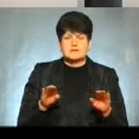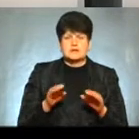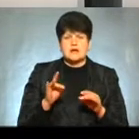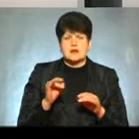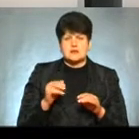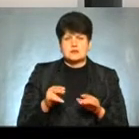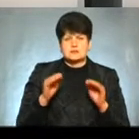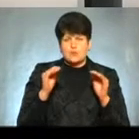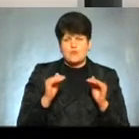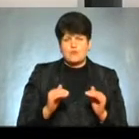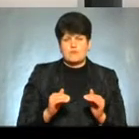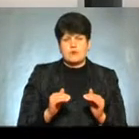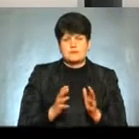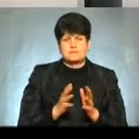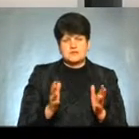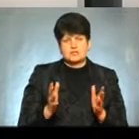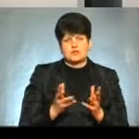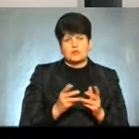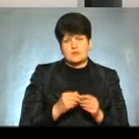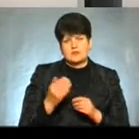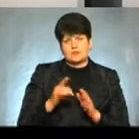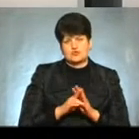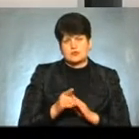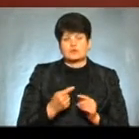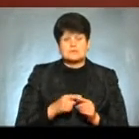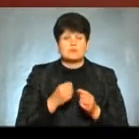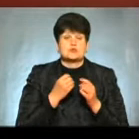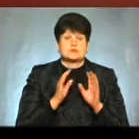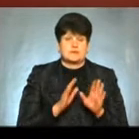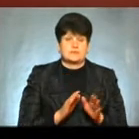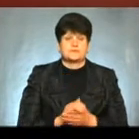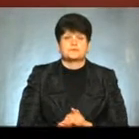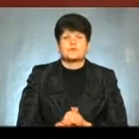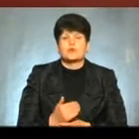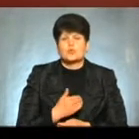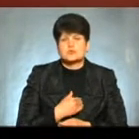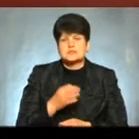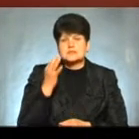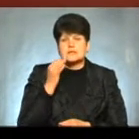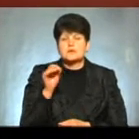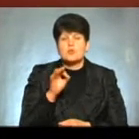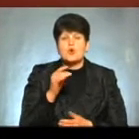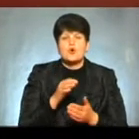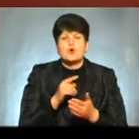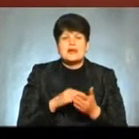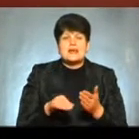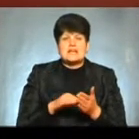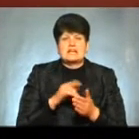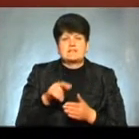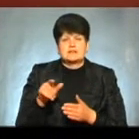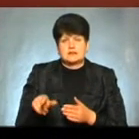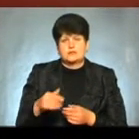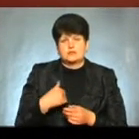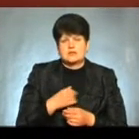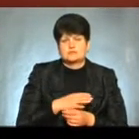упали значно більше, чим розраховували спочатку Це позитивно, звісно Хочеться ще згадати про ліквідаторів З нашої області, таких було